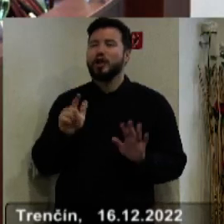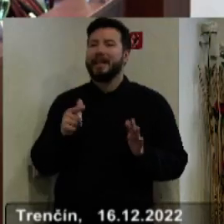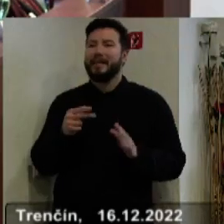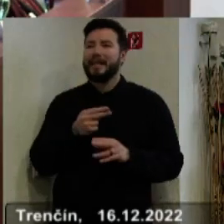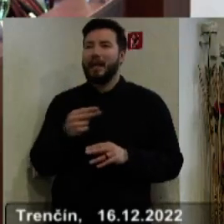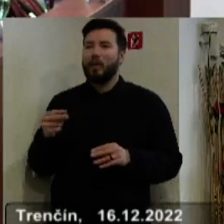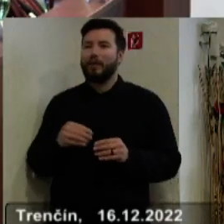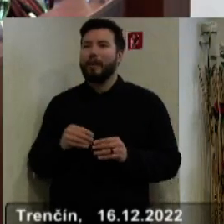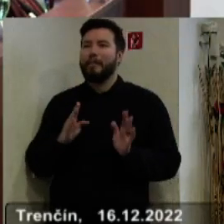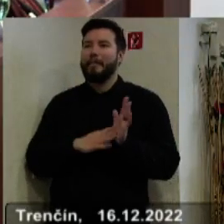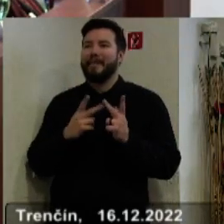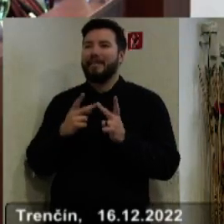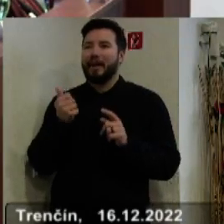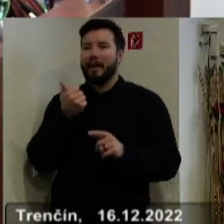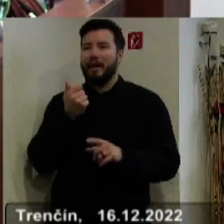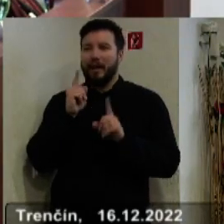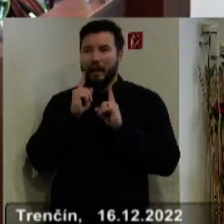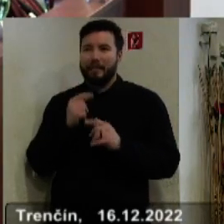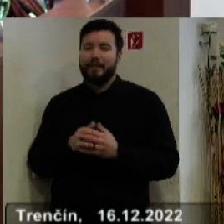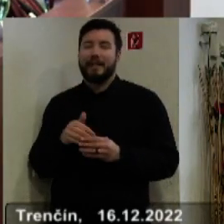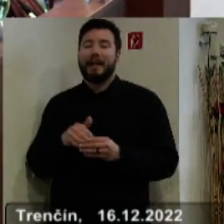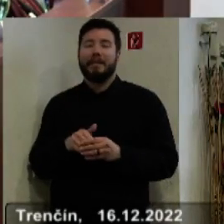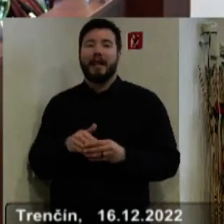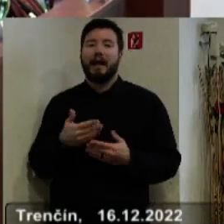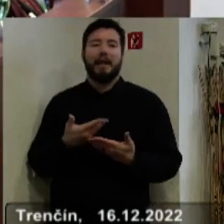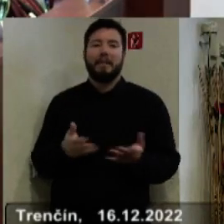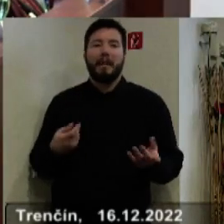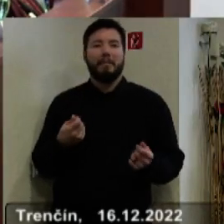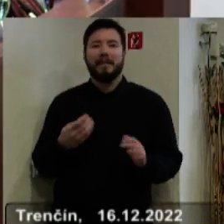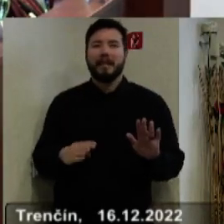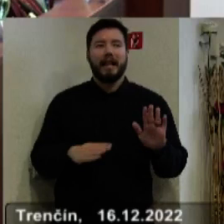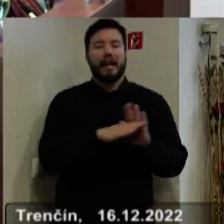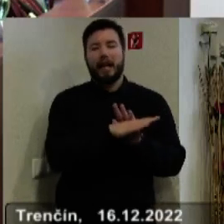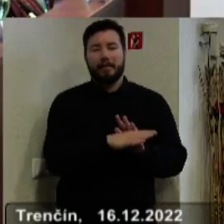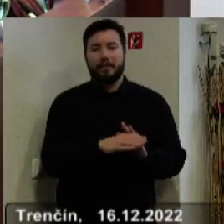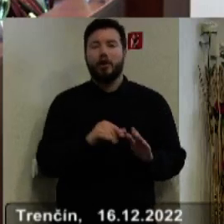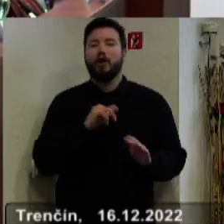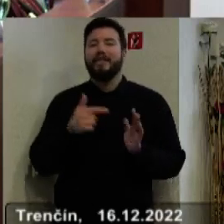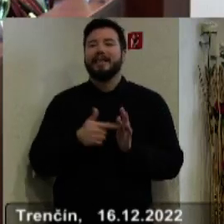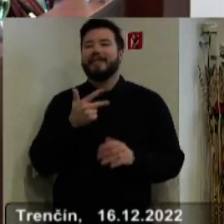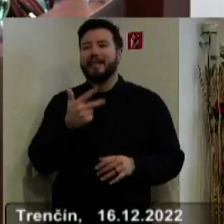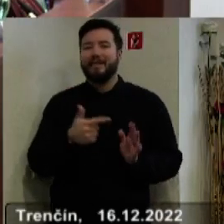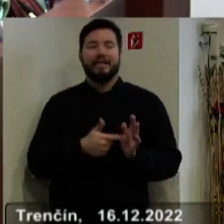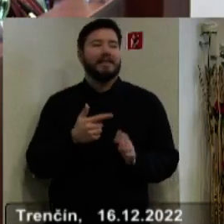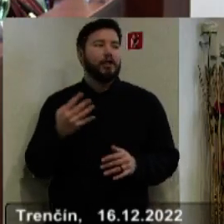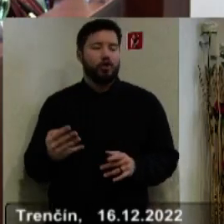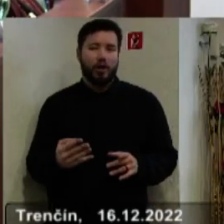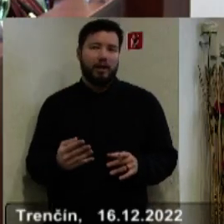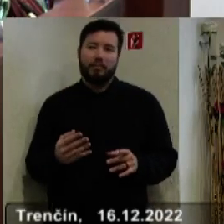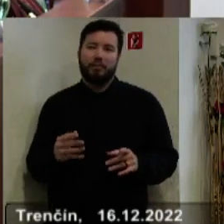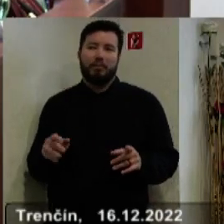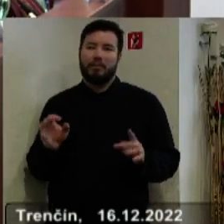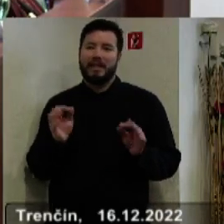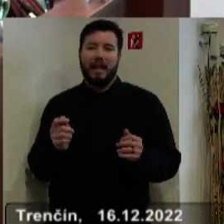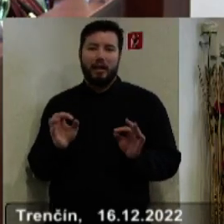elektriku, za MWh elektriny. Takže už tam nemáme nejaké narasty v rozpočte 23, 24 za ceny